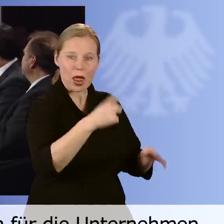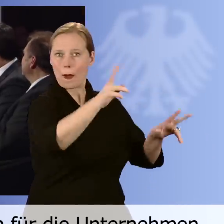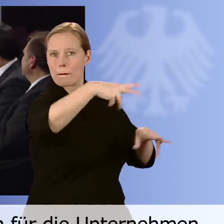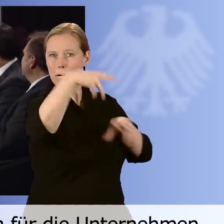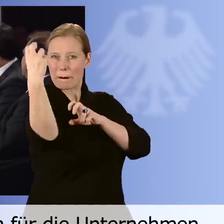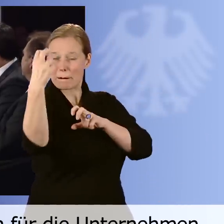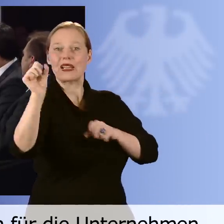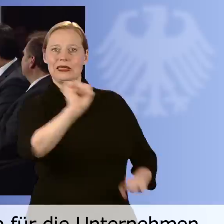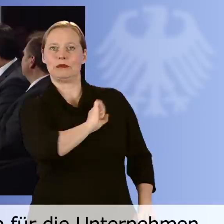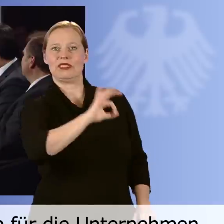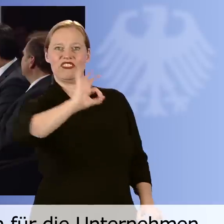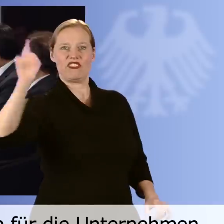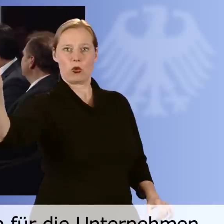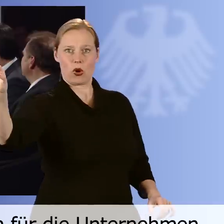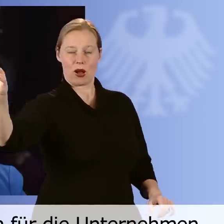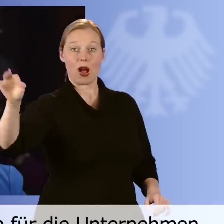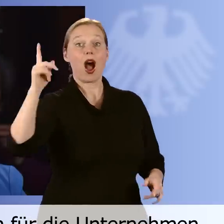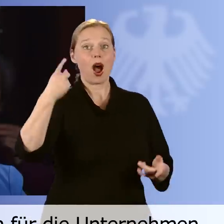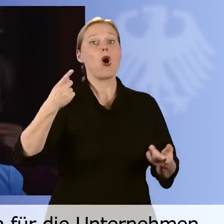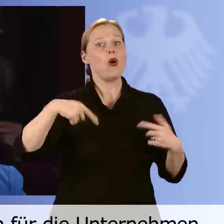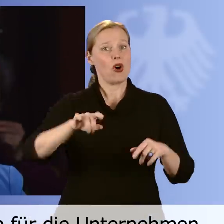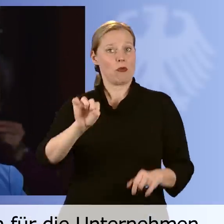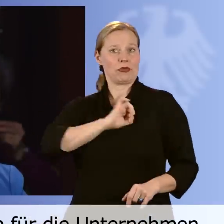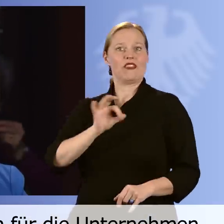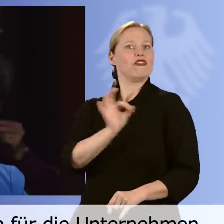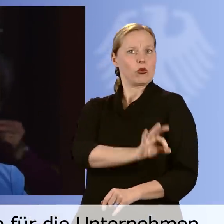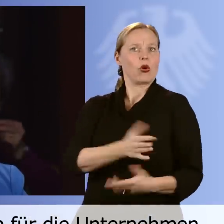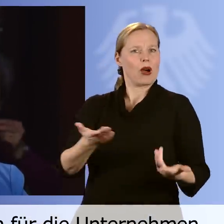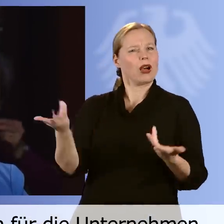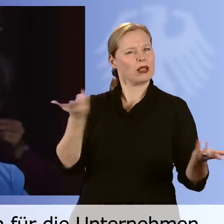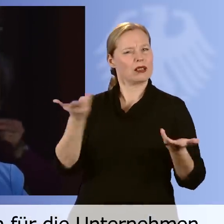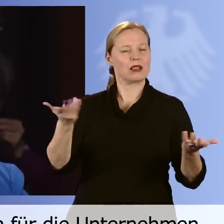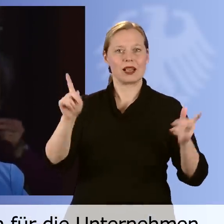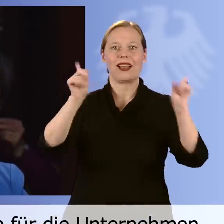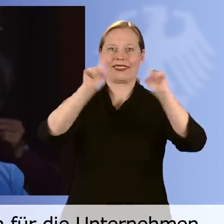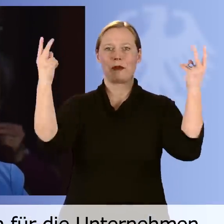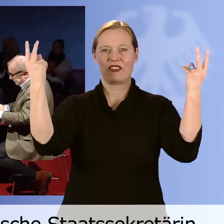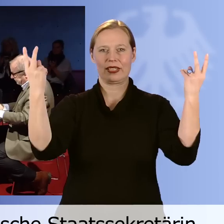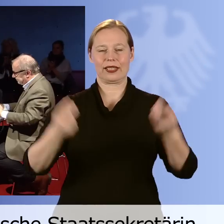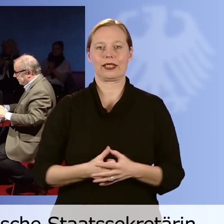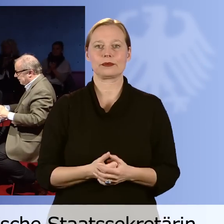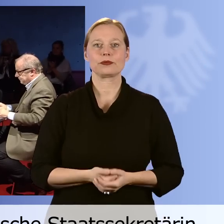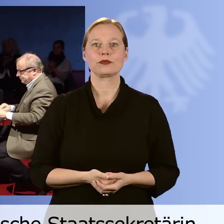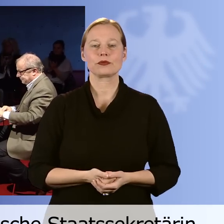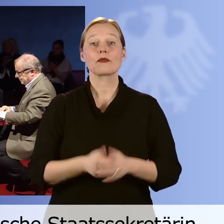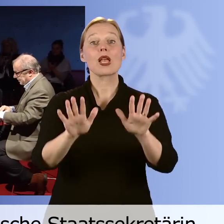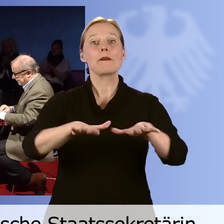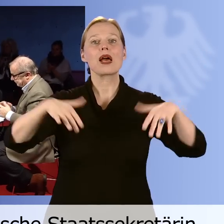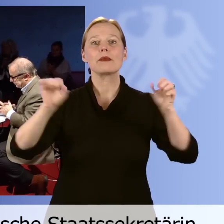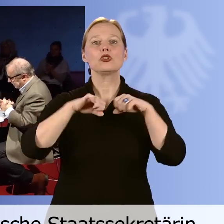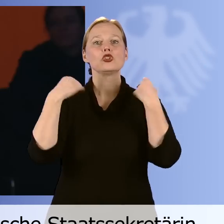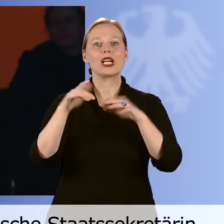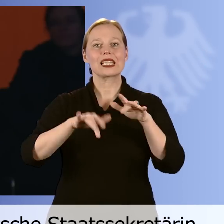können und wollen, als auch wirklich der Gewinn auch fürs Unternehmen, das sind für mich eben auch die wichtigen Punkte. Die parlamentarische